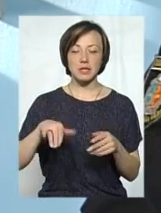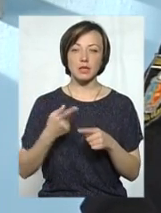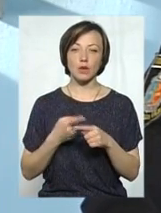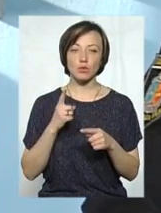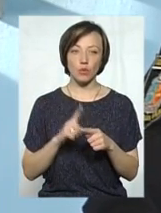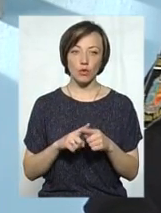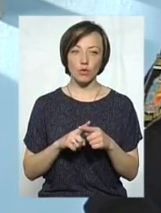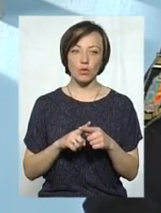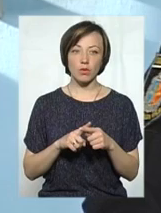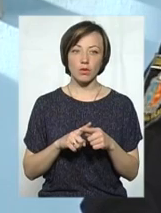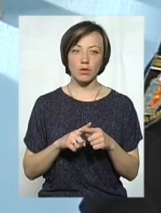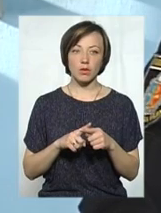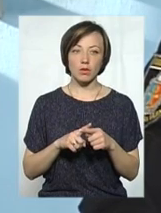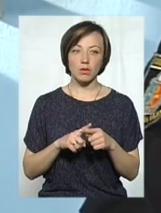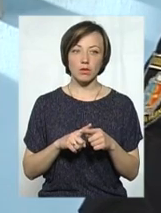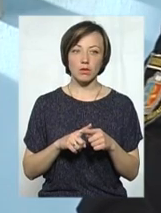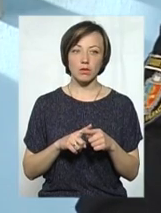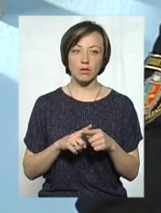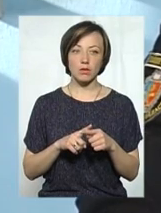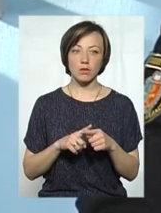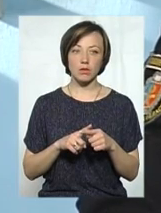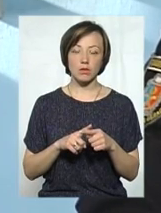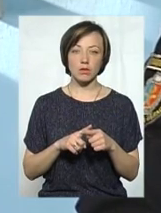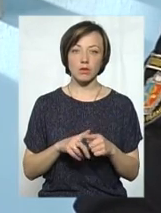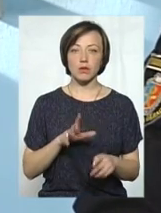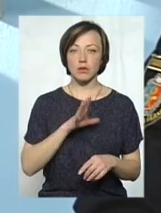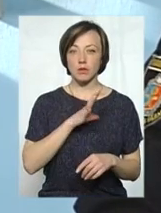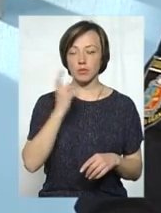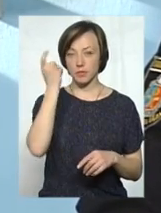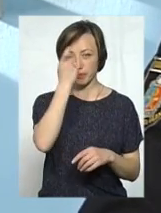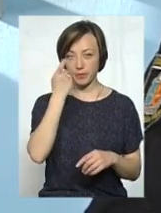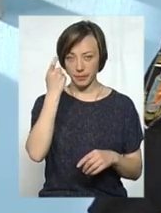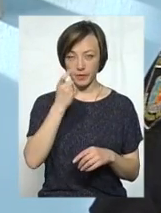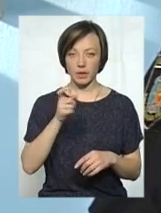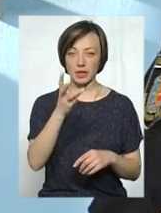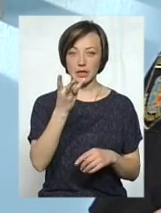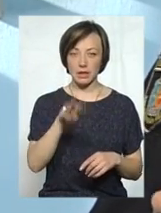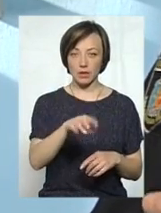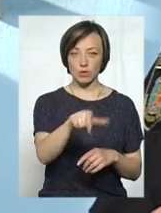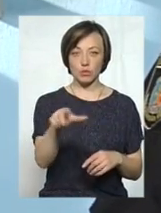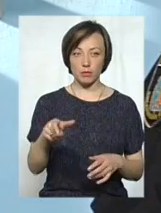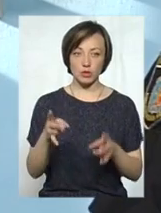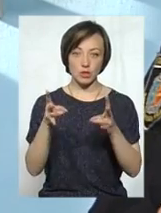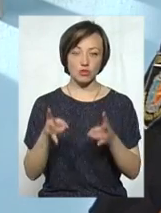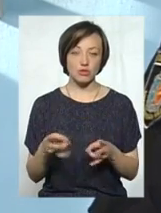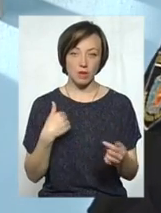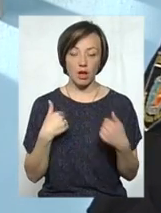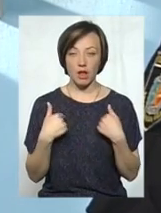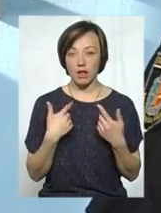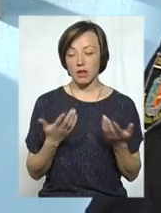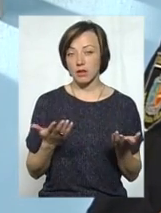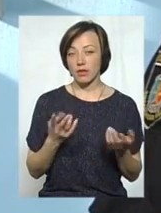того, він перебував в стані алкогольного сп'яніння, внаслідок чого постраждало три особи. На жаль чи